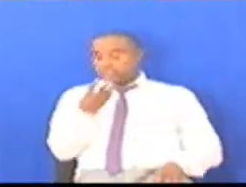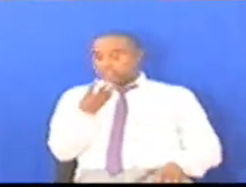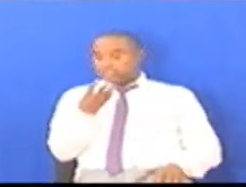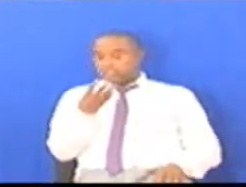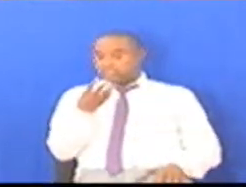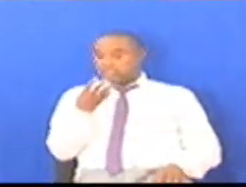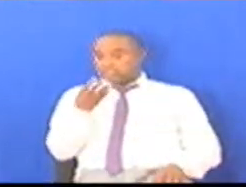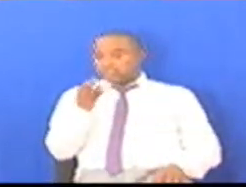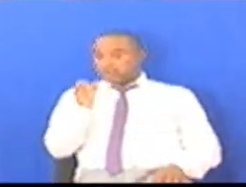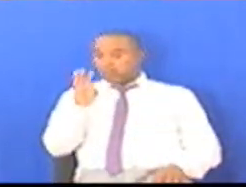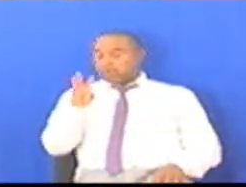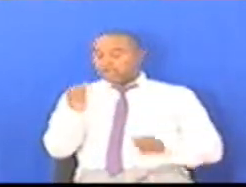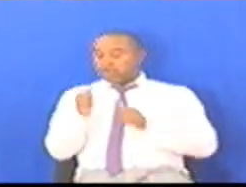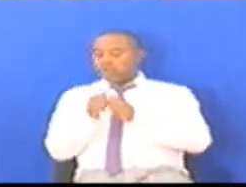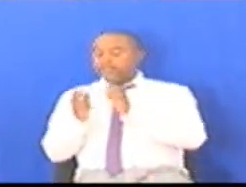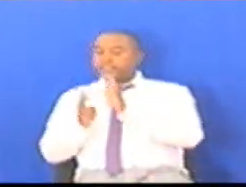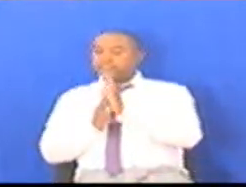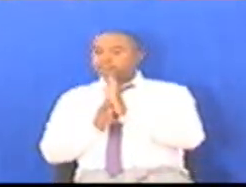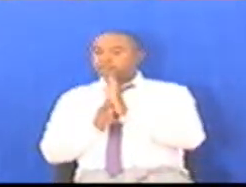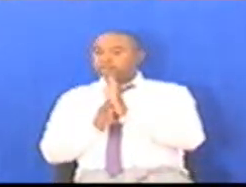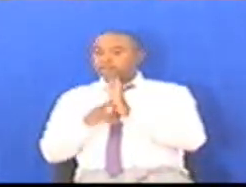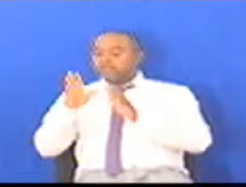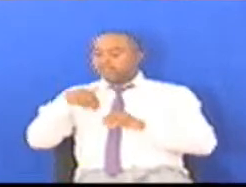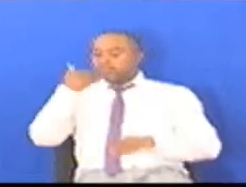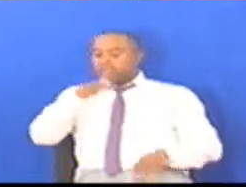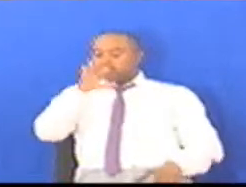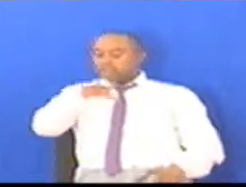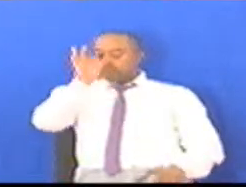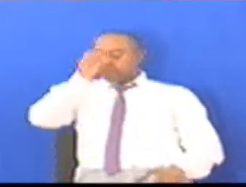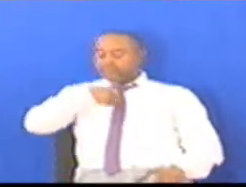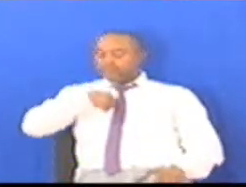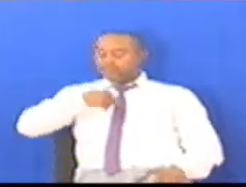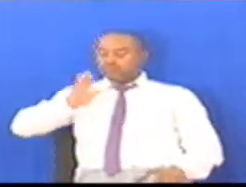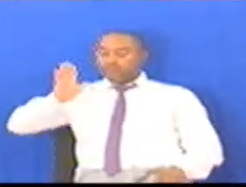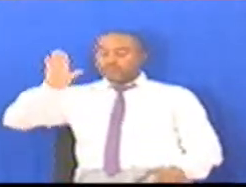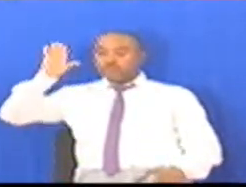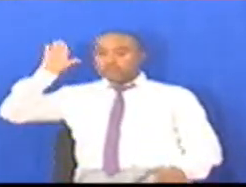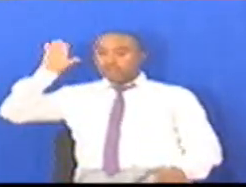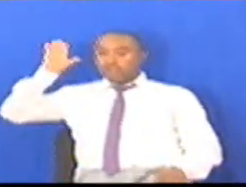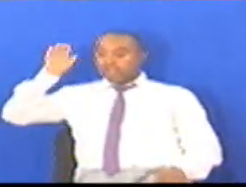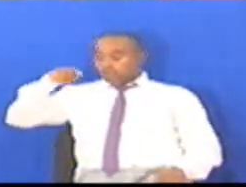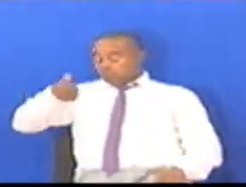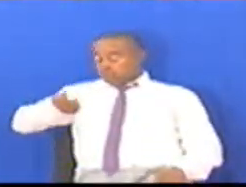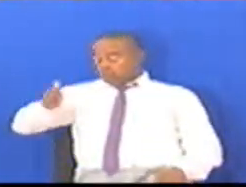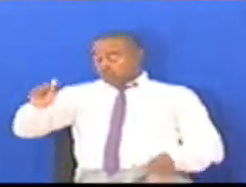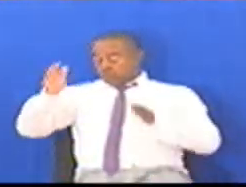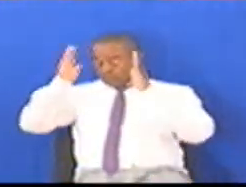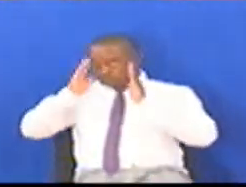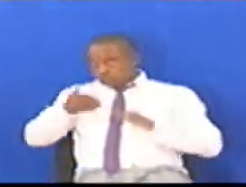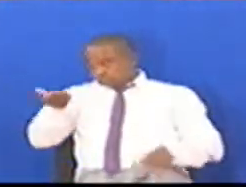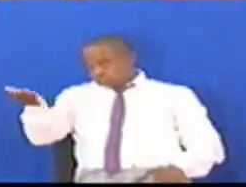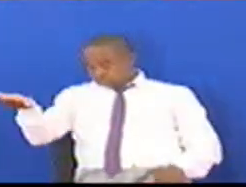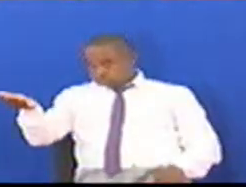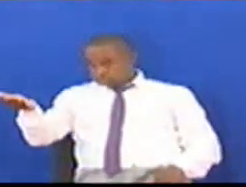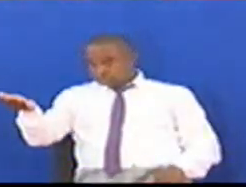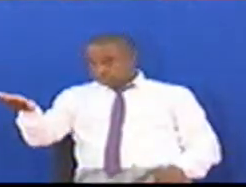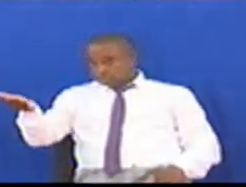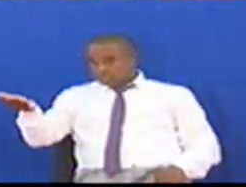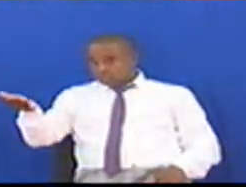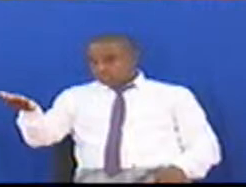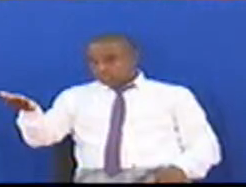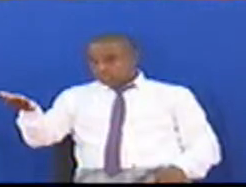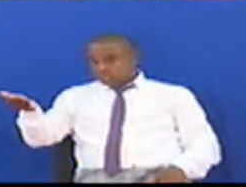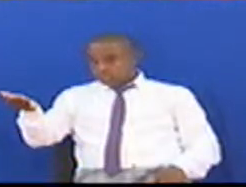elfumbiri kuminasaba Maratu nilipwa pishwa Na wewe mwishmiwa speaker Kwa utewuzi